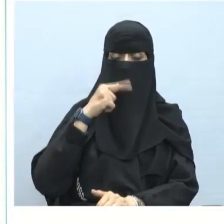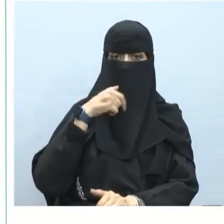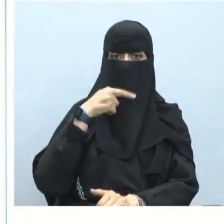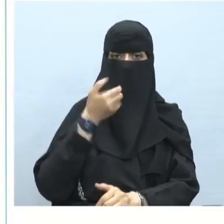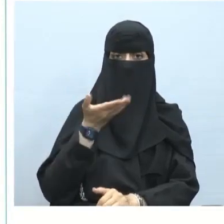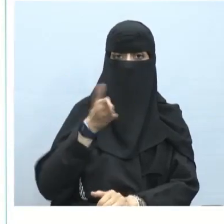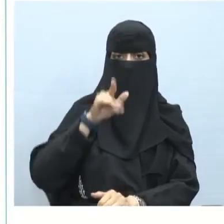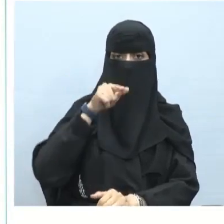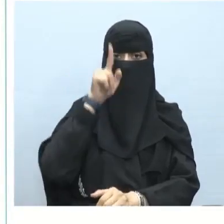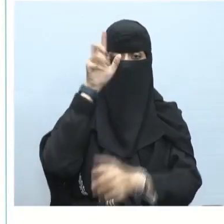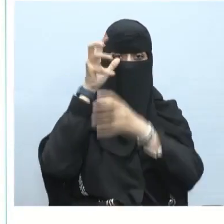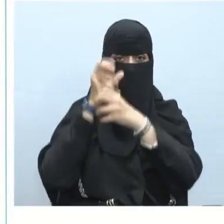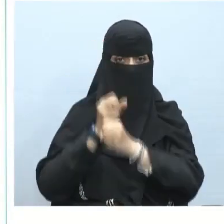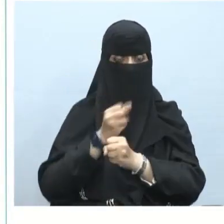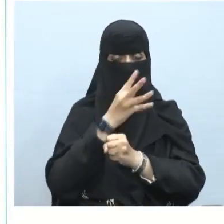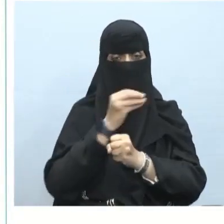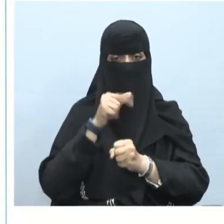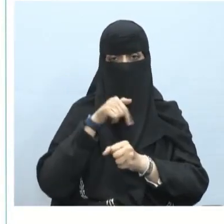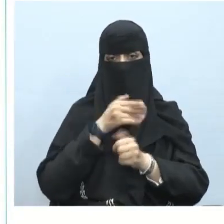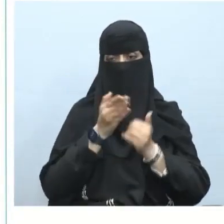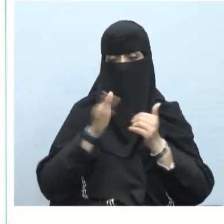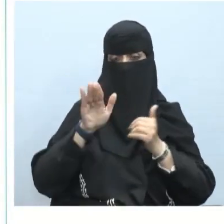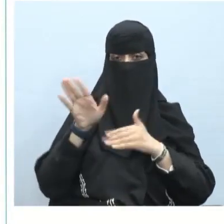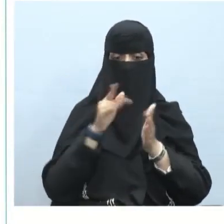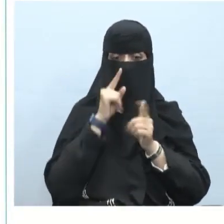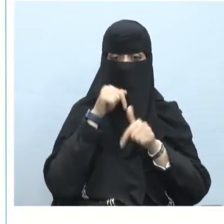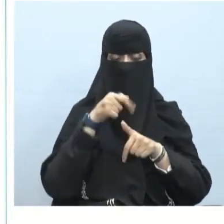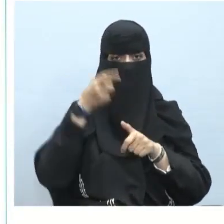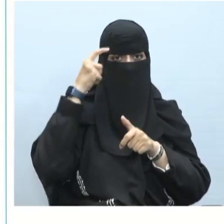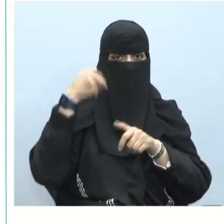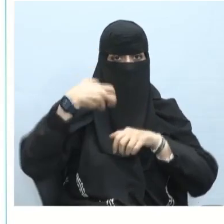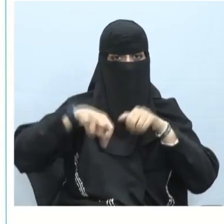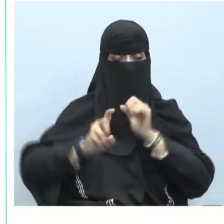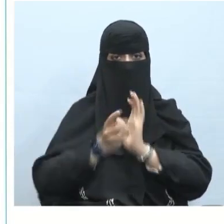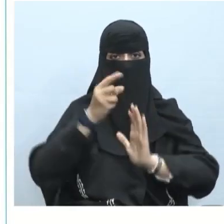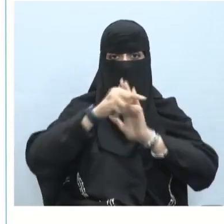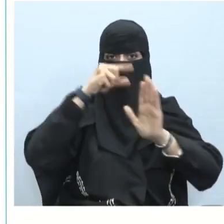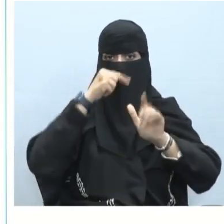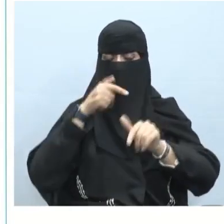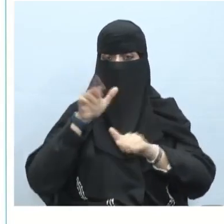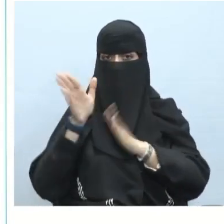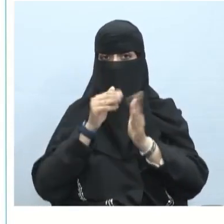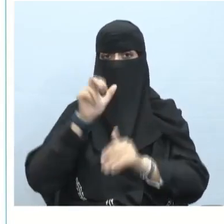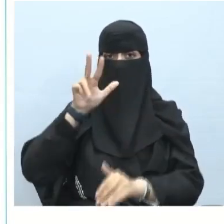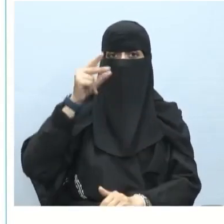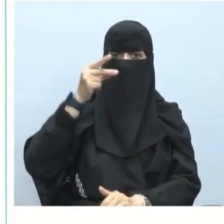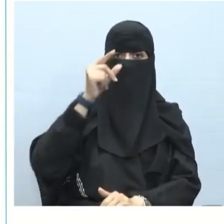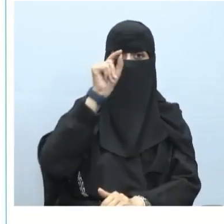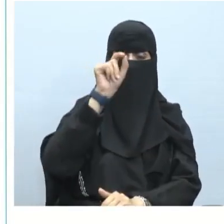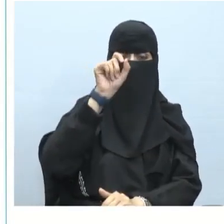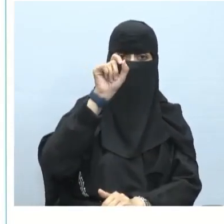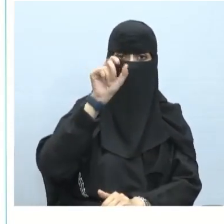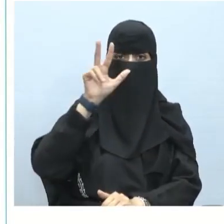يحفظ أبنائنا من كل سم قد تعرفنا على الجزء الأول من درس العطف ونكمل اليوم